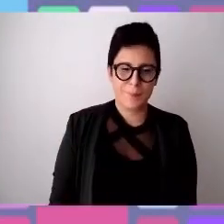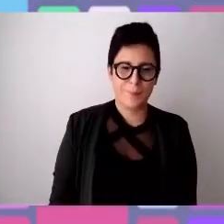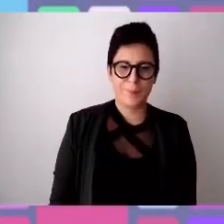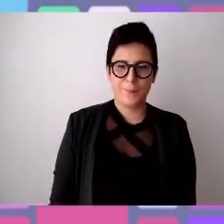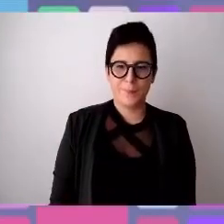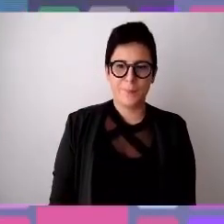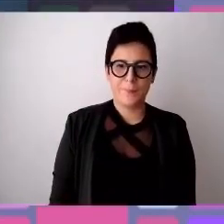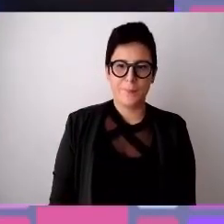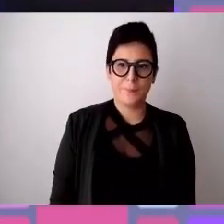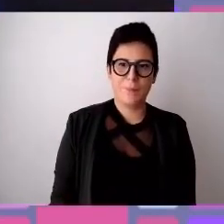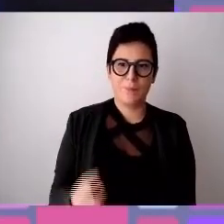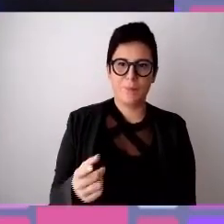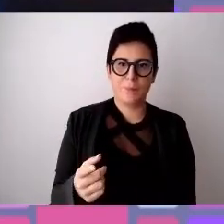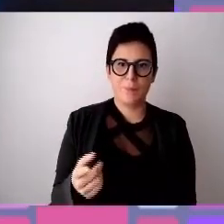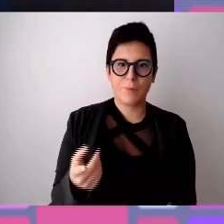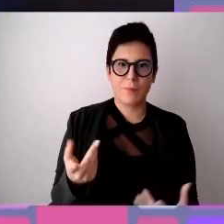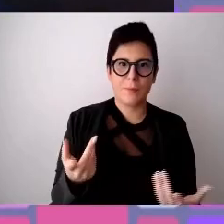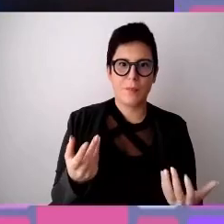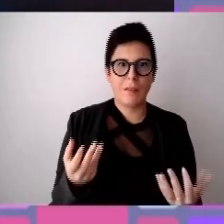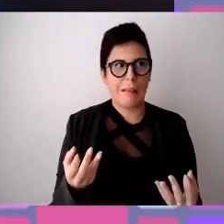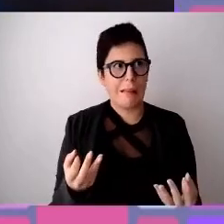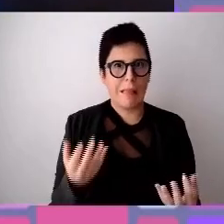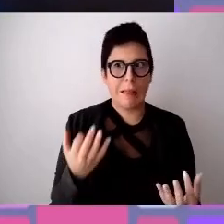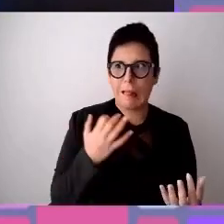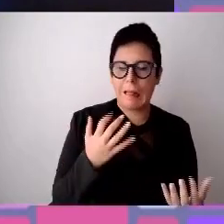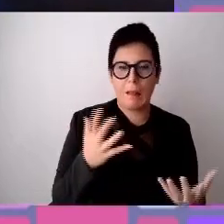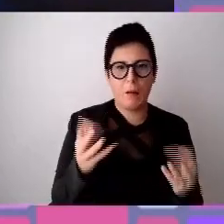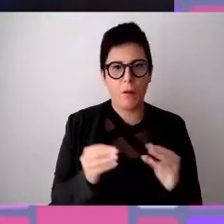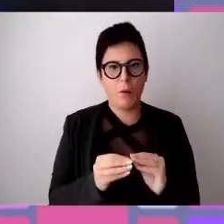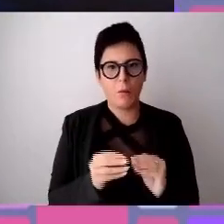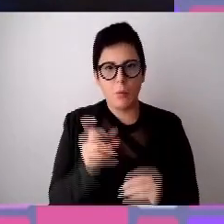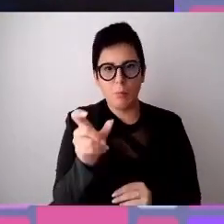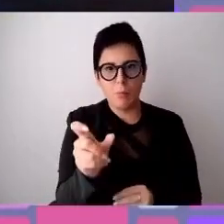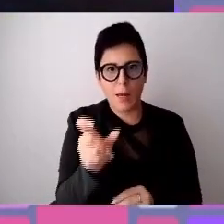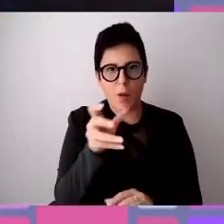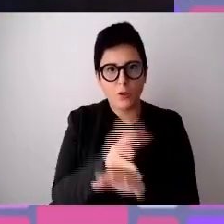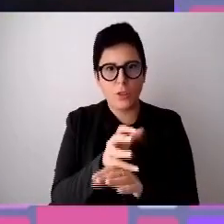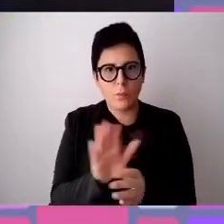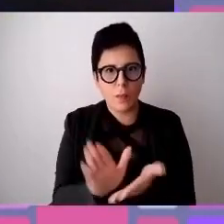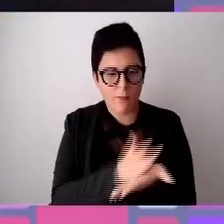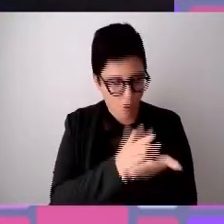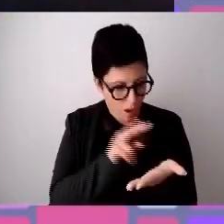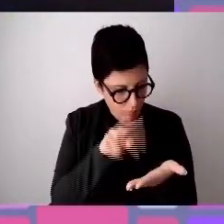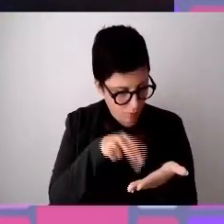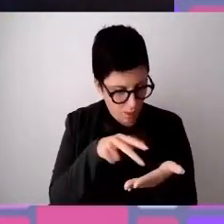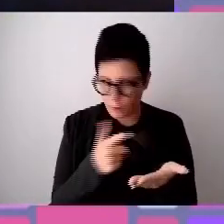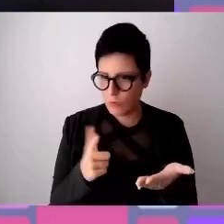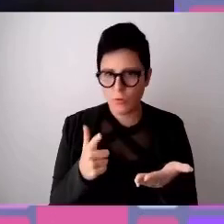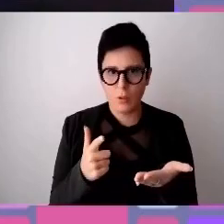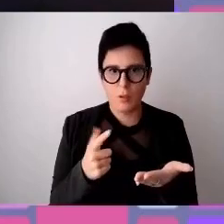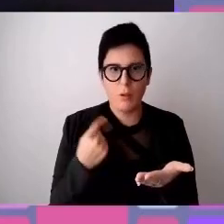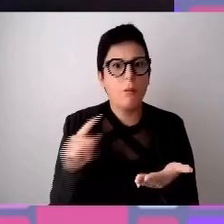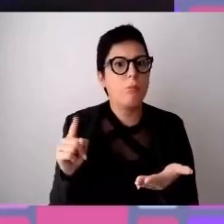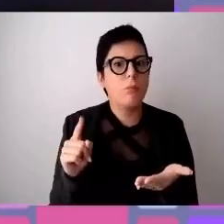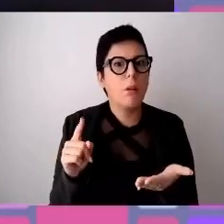po' tra il serio e il faceto dicevamo qua la parola accessibilità non c'è proprio nel vocabolario perché, a parte gli scherzi, non è per